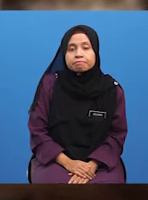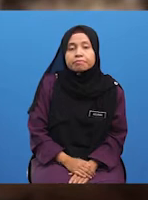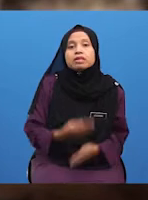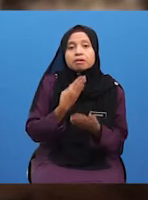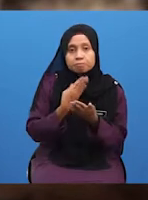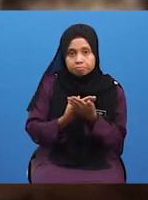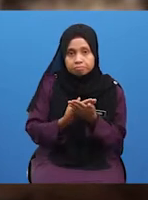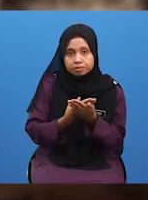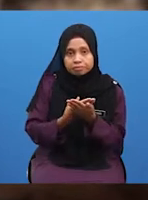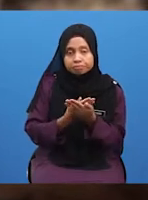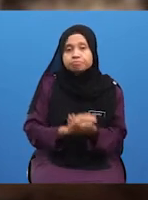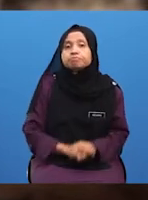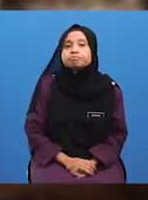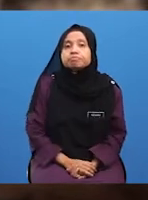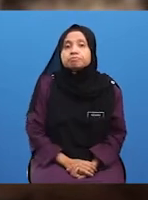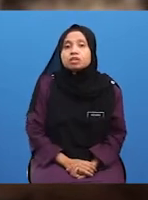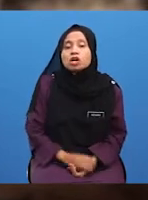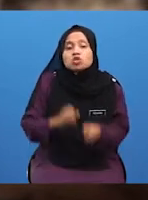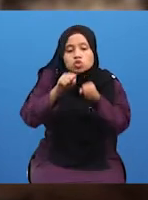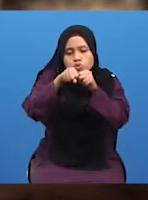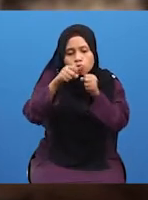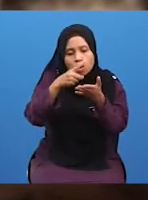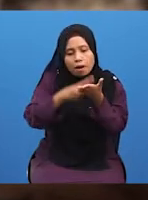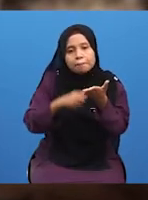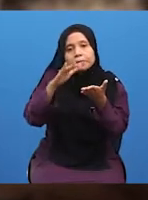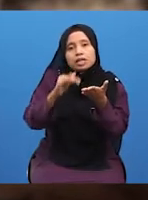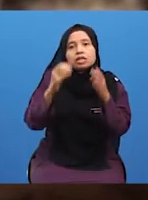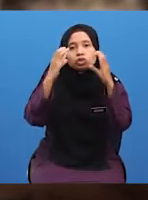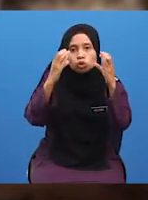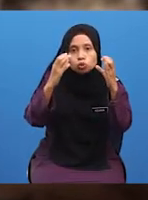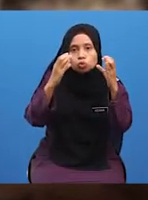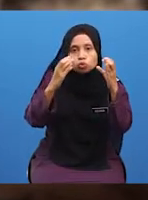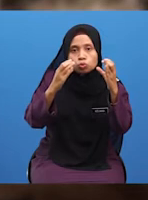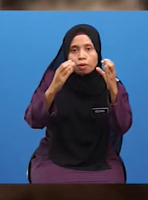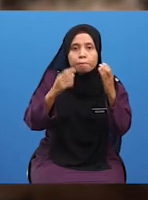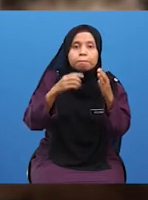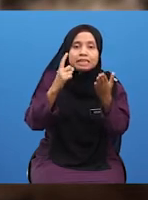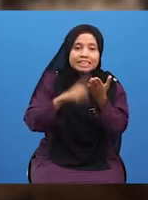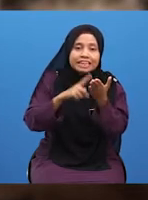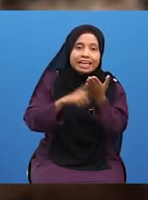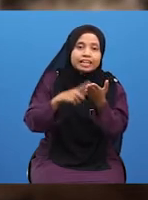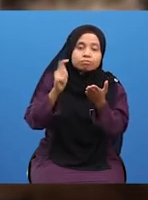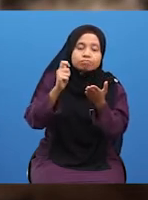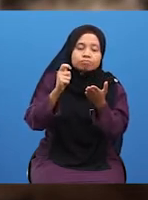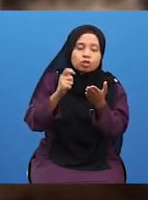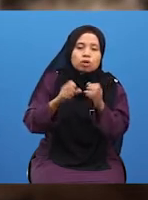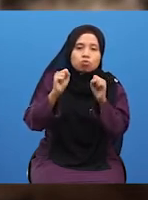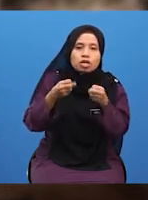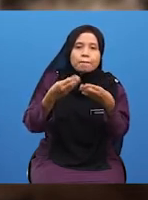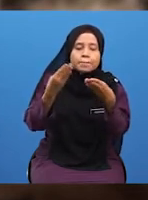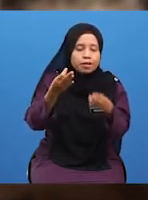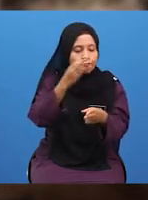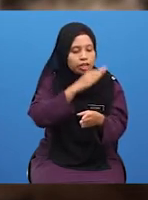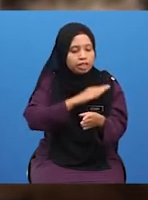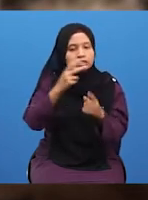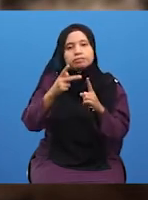Baiklah, para pelajar, semoga apa yang telah cikgu bicarakan tadi akan memberi manfaat